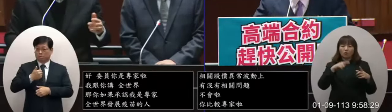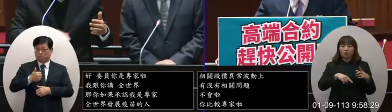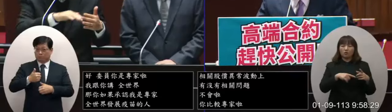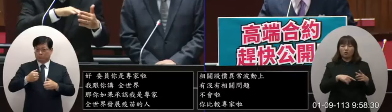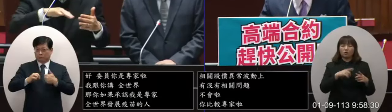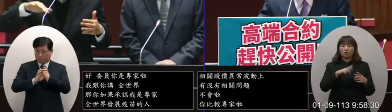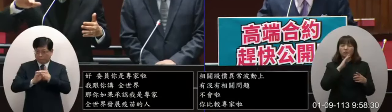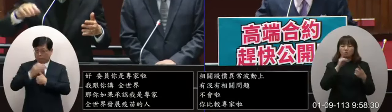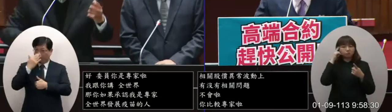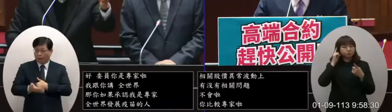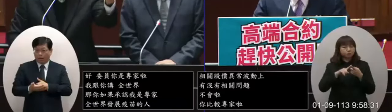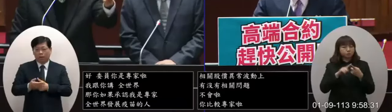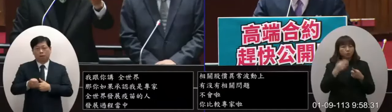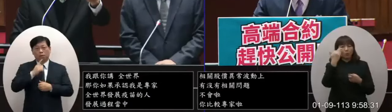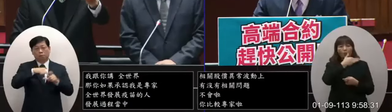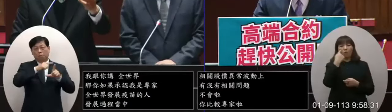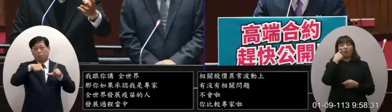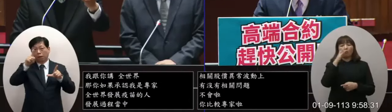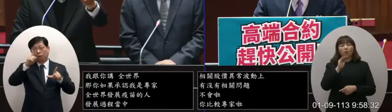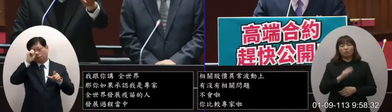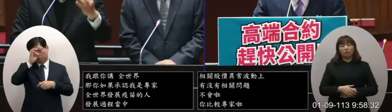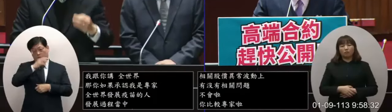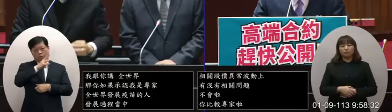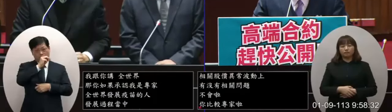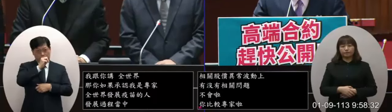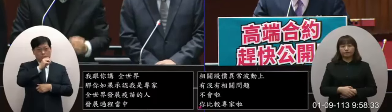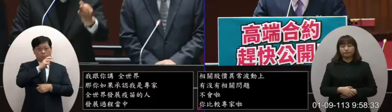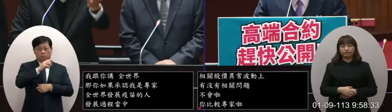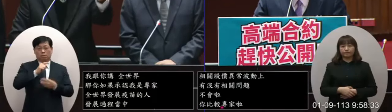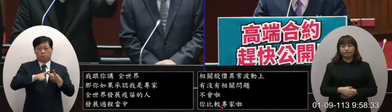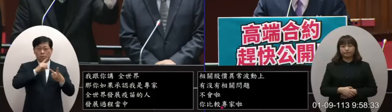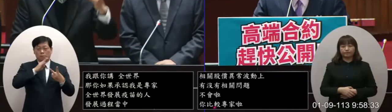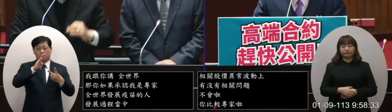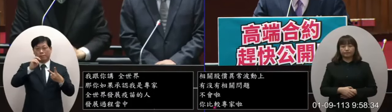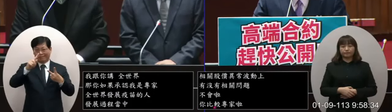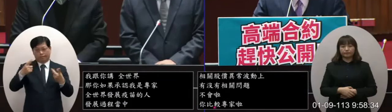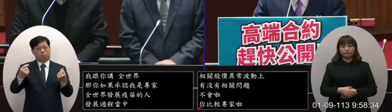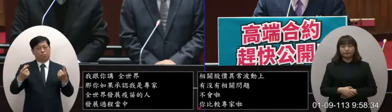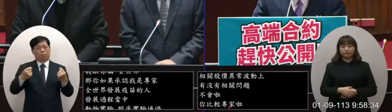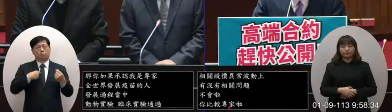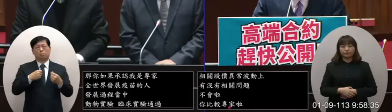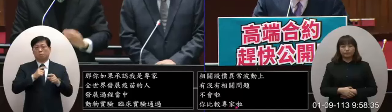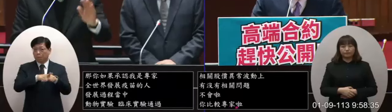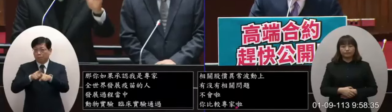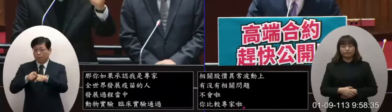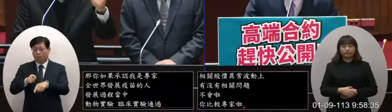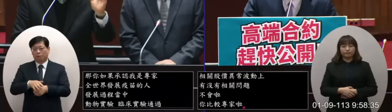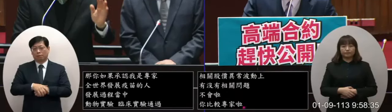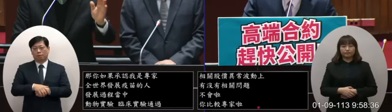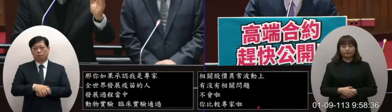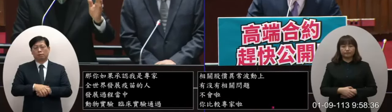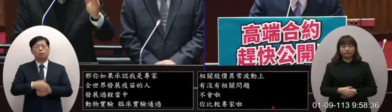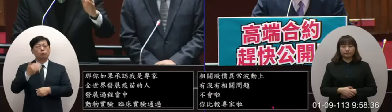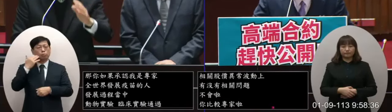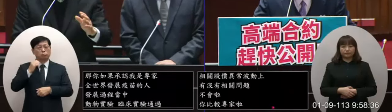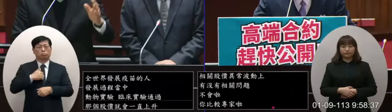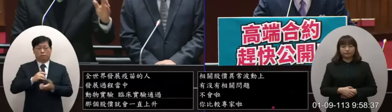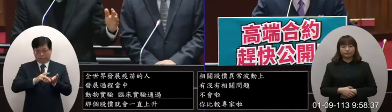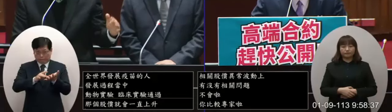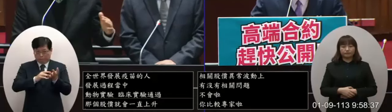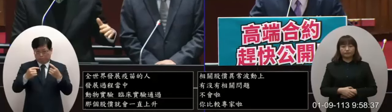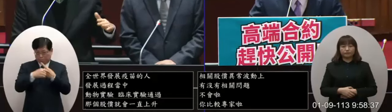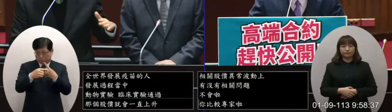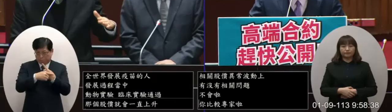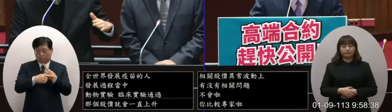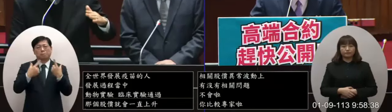就會下降所以那個上升你看莫德納你看BNT股價的變化是怎麼樣所以藥物的開發